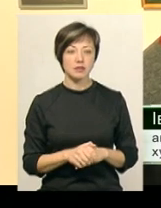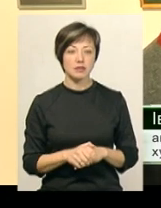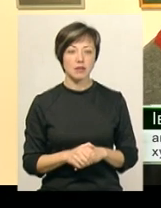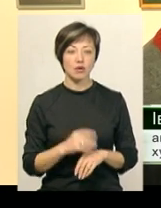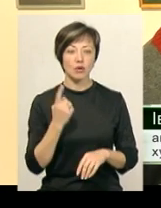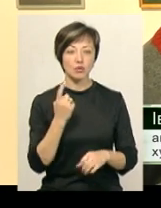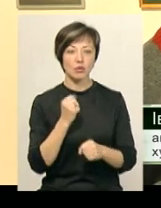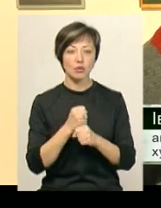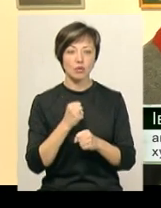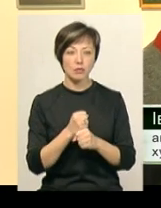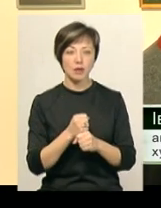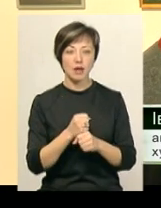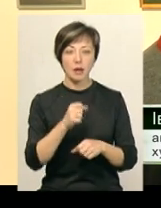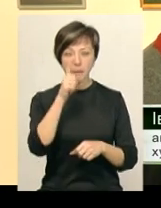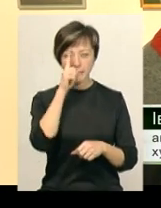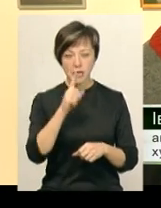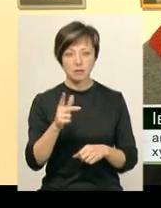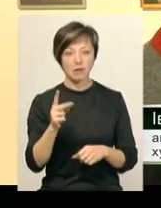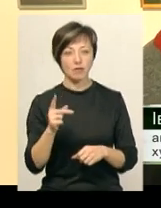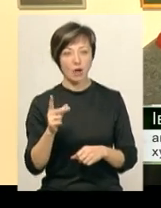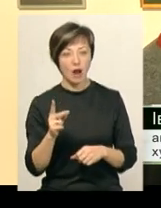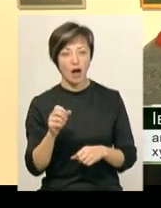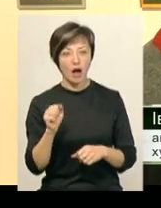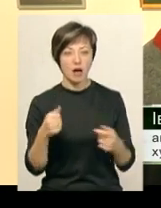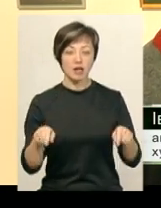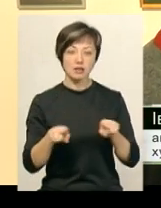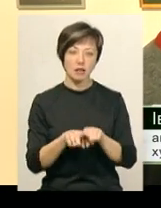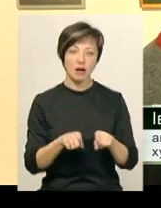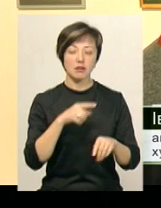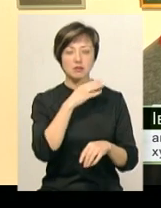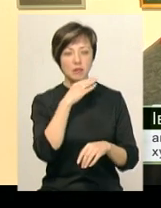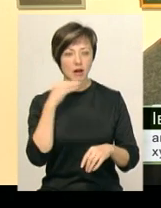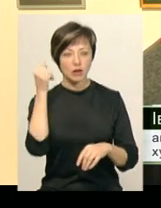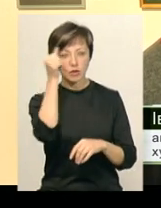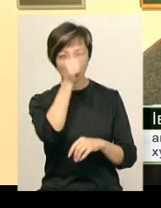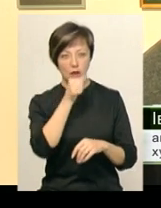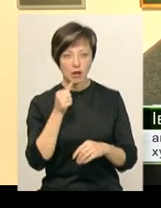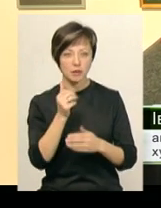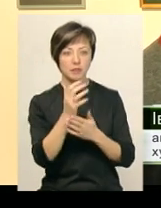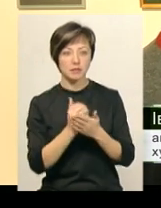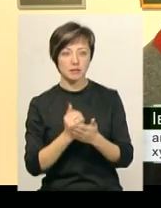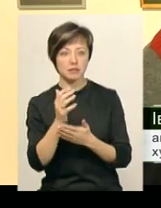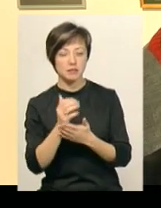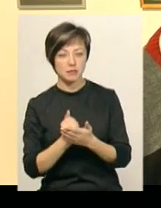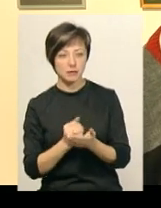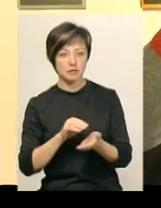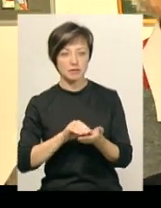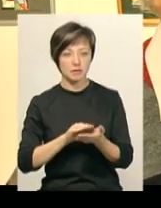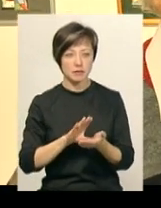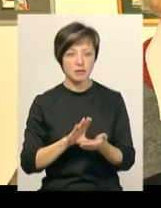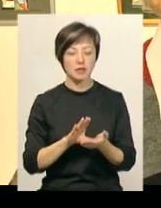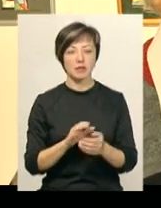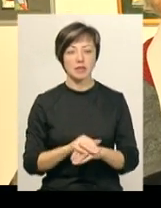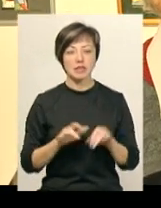працюю, наприклад, місяць-півтори. А так, ну, роками це все збиралося докупи, одна за другою.